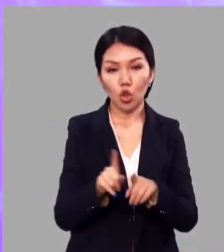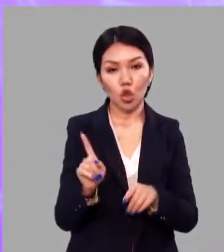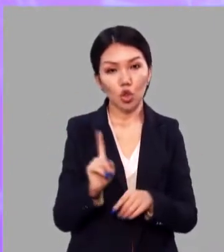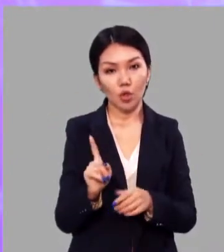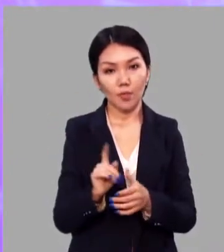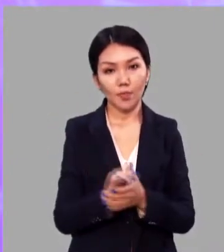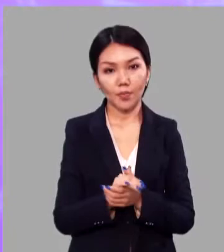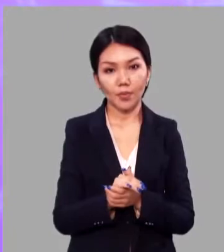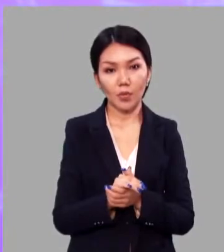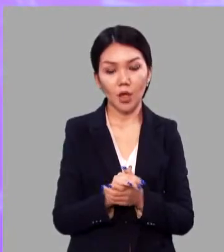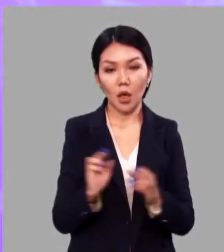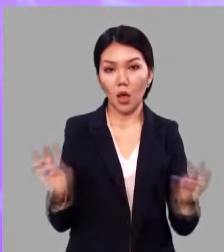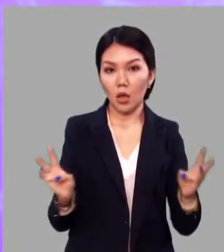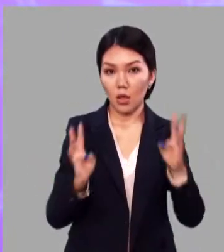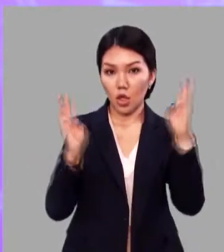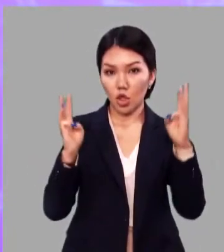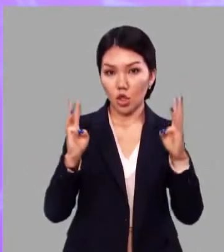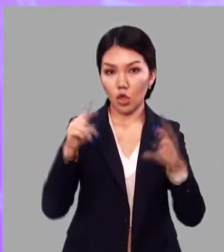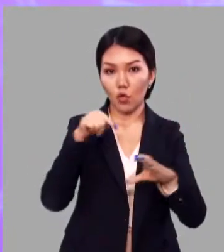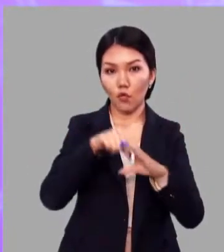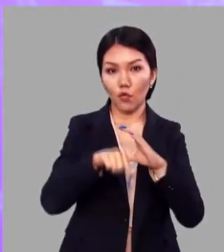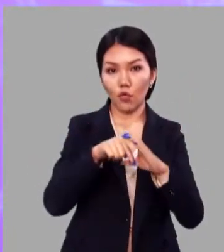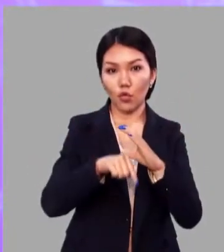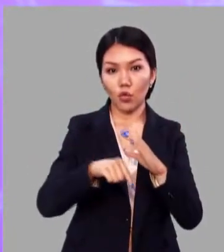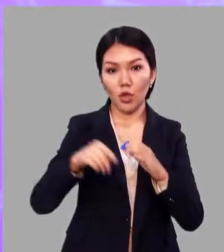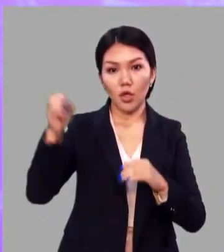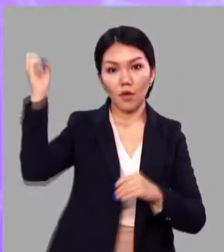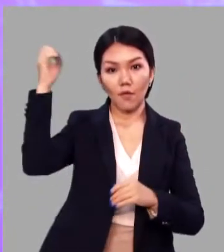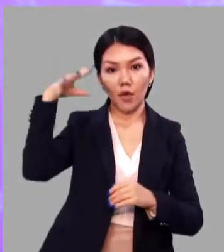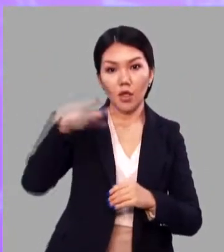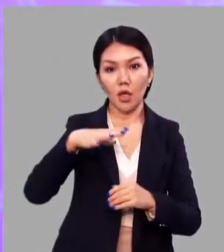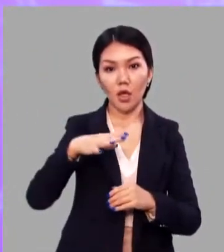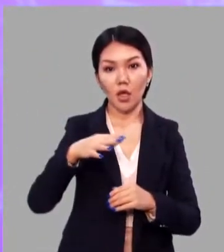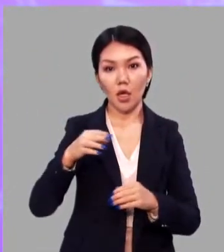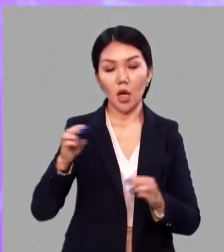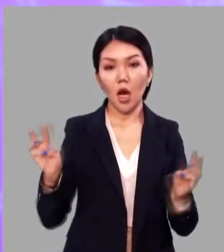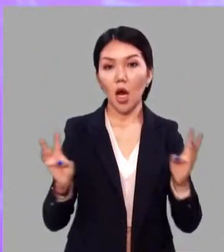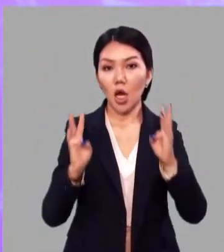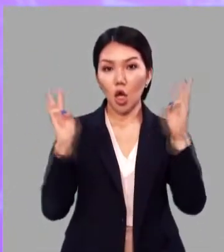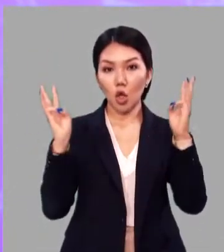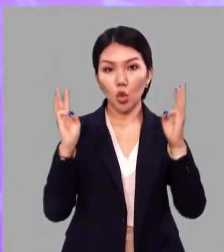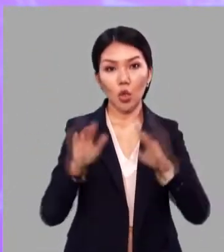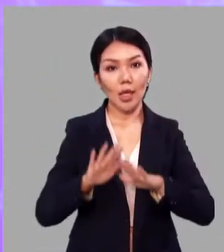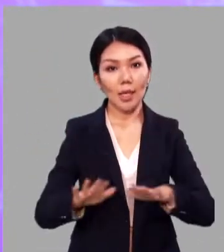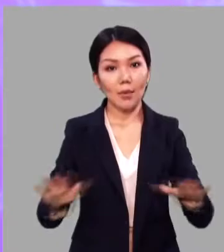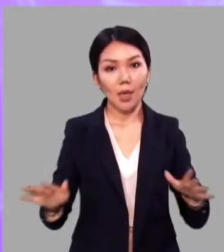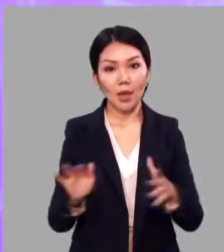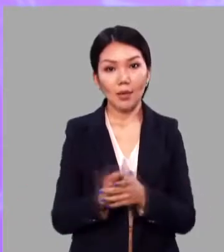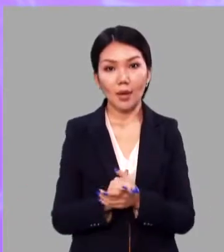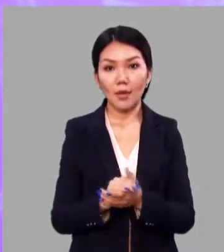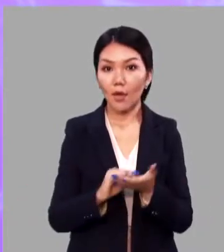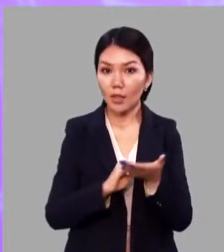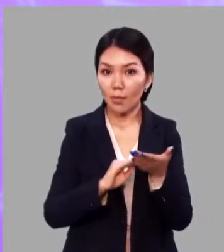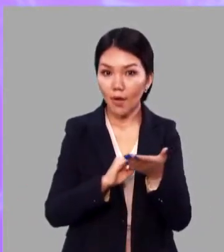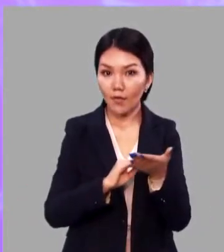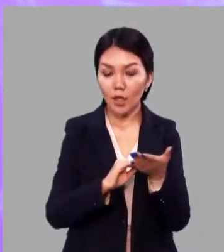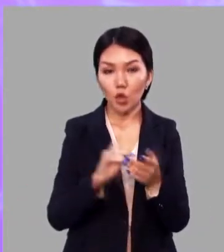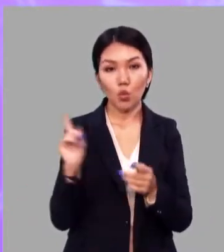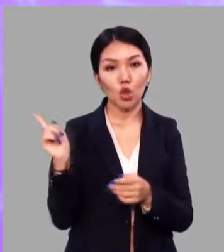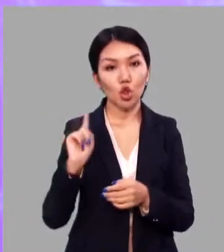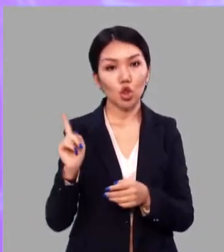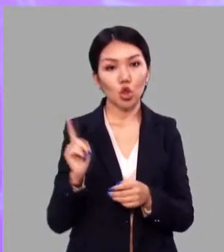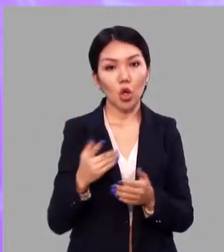же, что затшечь внутри фонаря огонёк. Ребята, а давайте